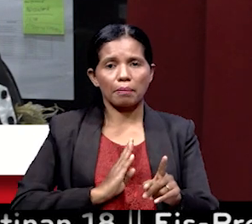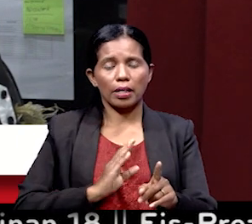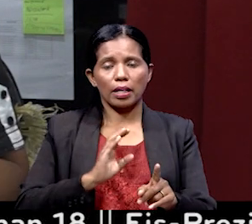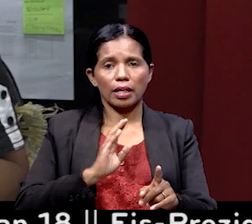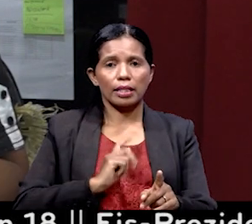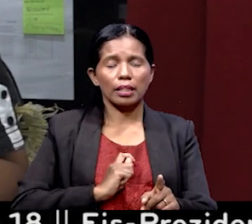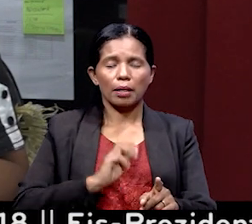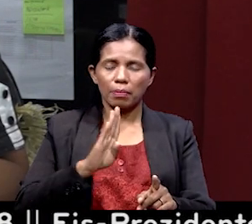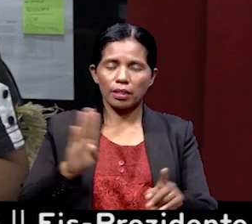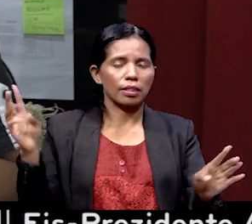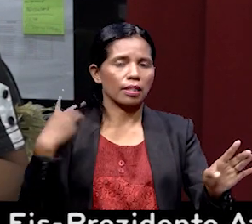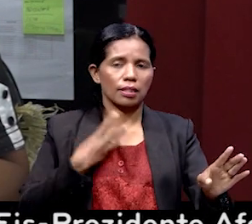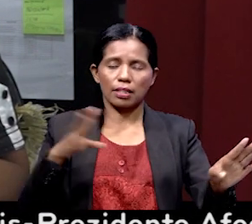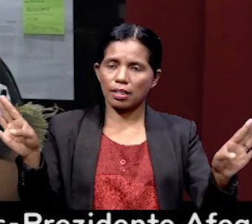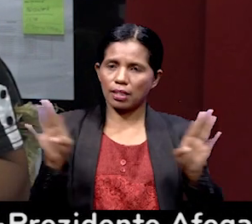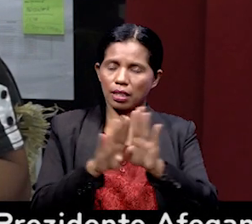Munisipi Dili